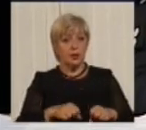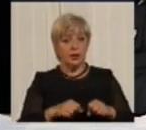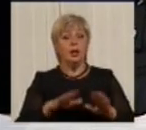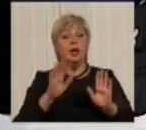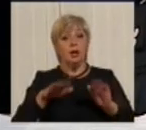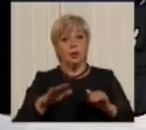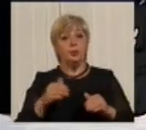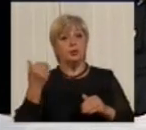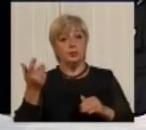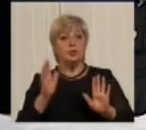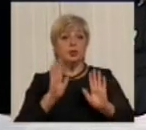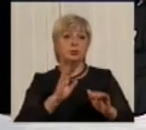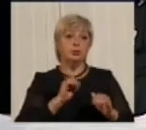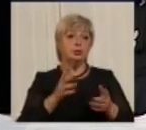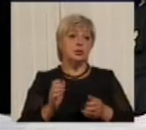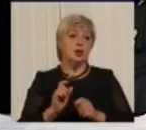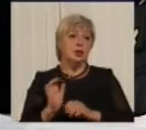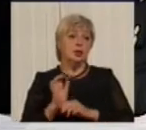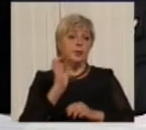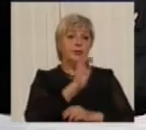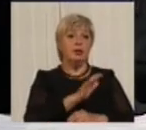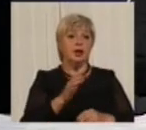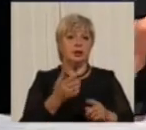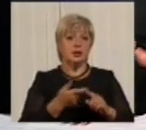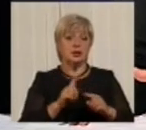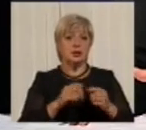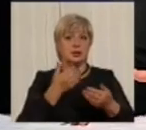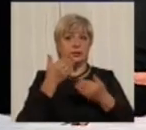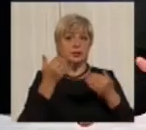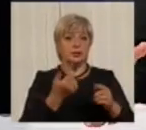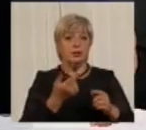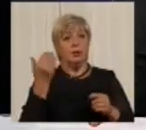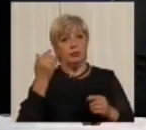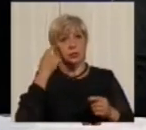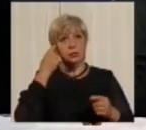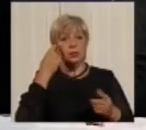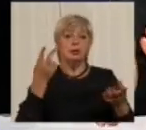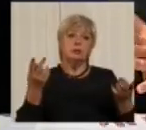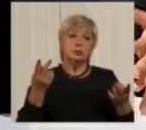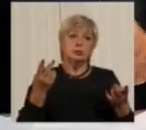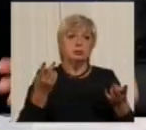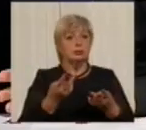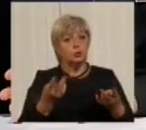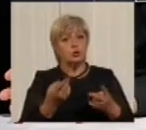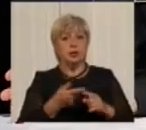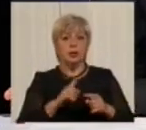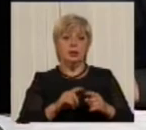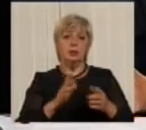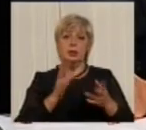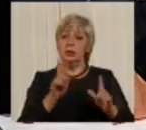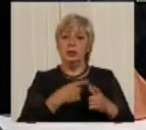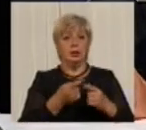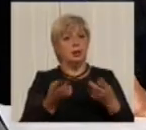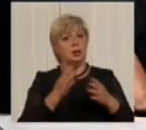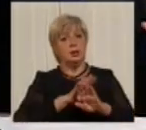до відповідних органів направляти це звернення? Так, так. Вони це аналізують, необхідно це чи ні, дають нам напогодження. Ми